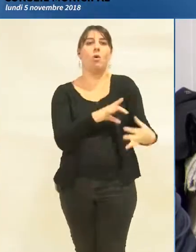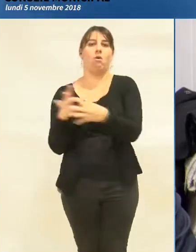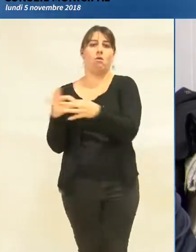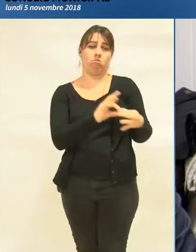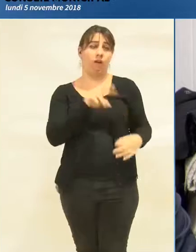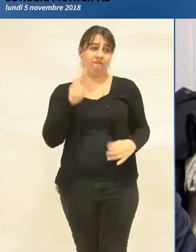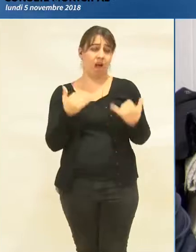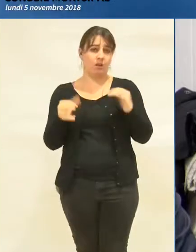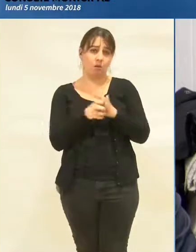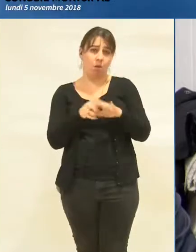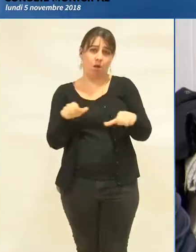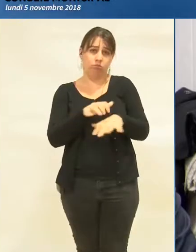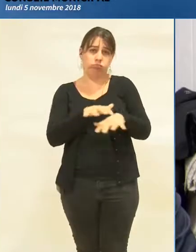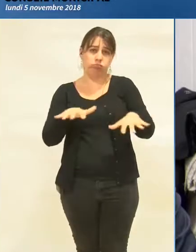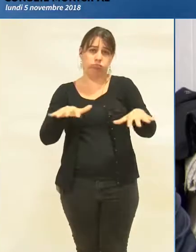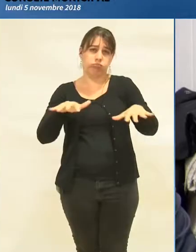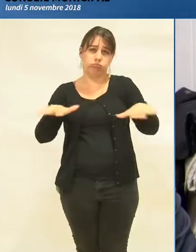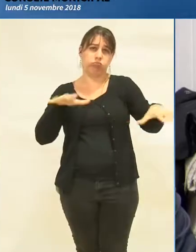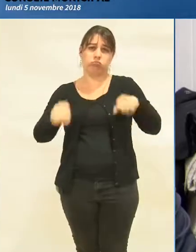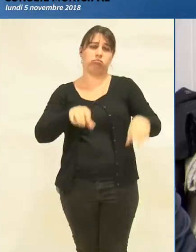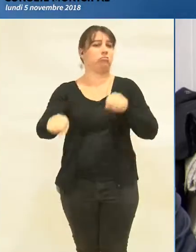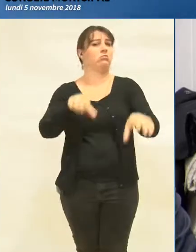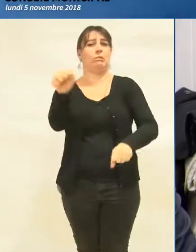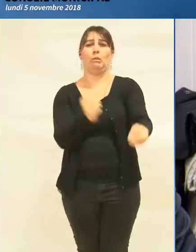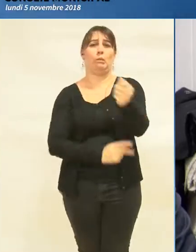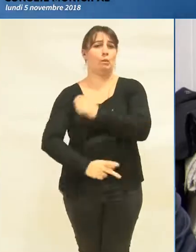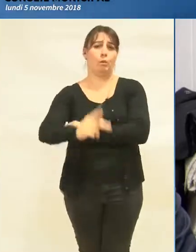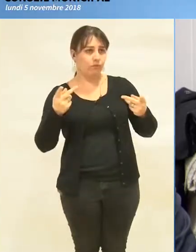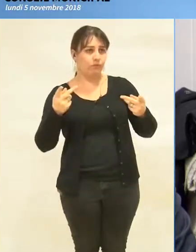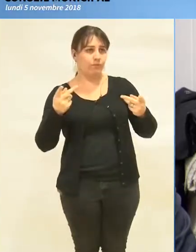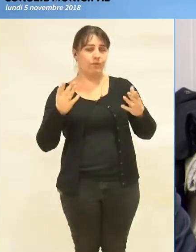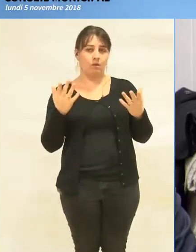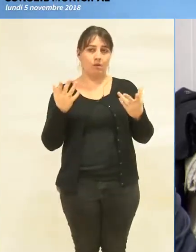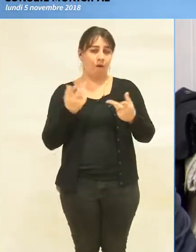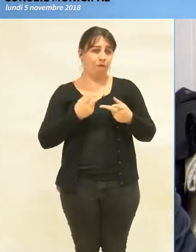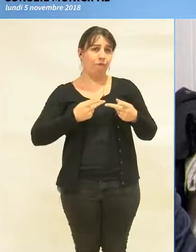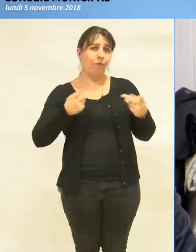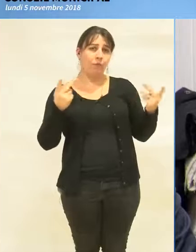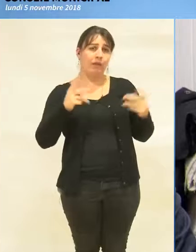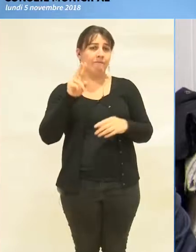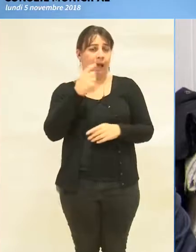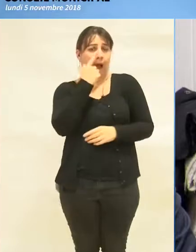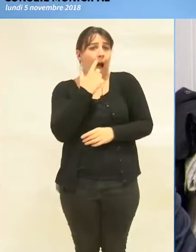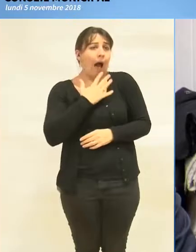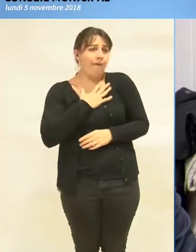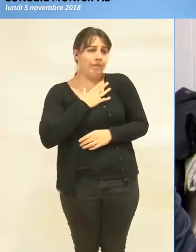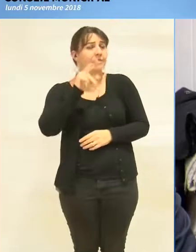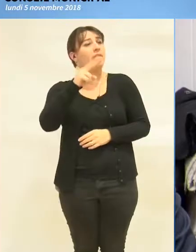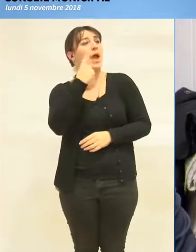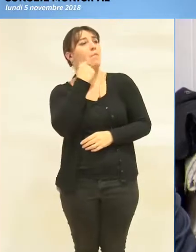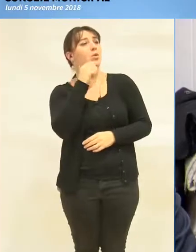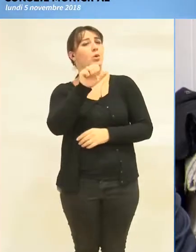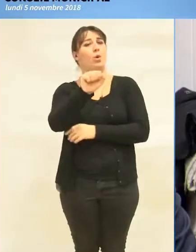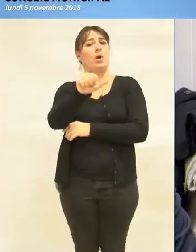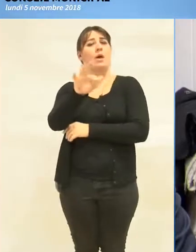malheureusement, envahie par ce genre de problème. Je pense qu'on devrait, même si M. Safar